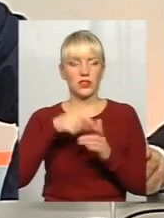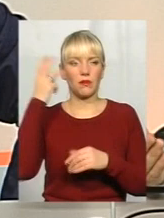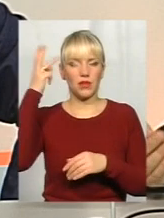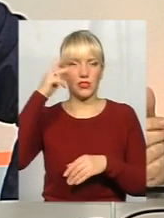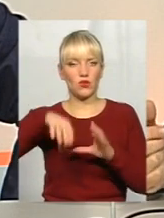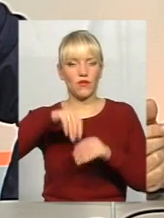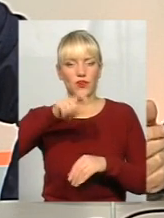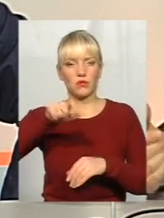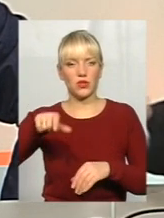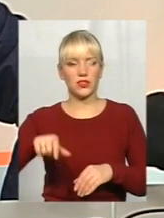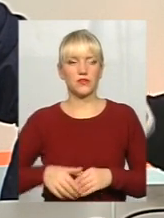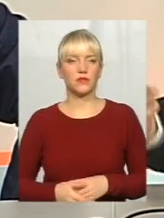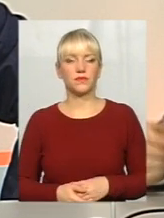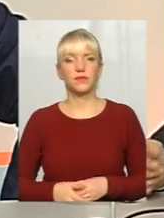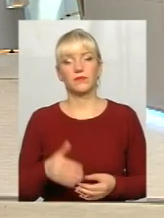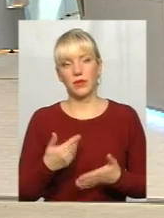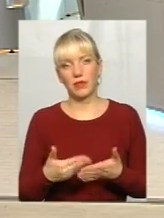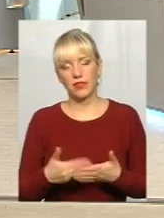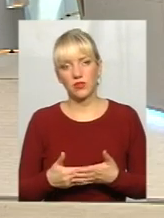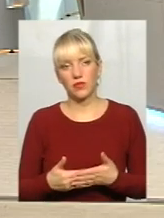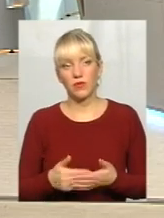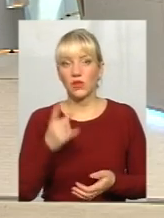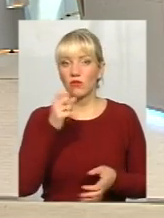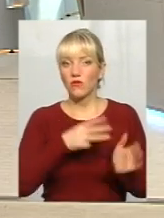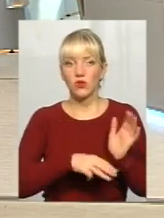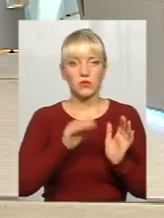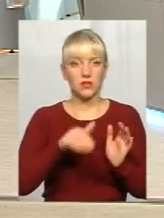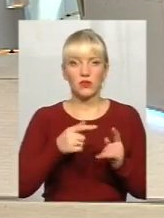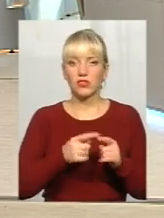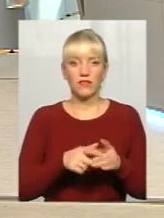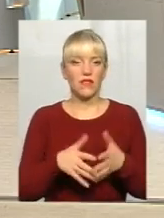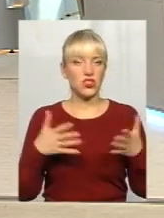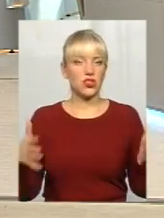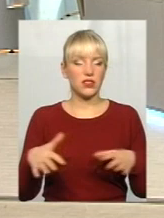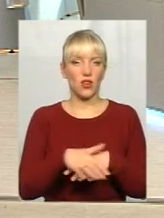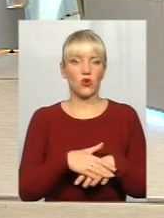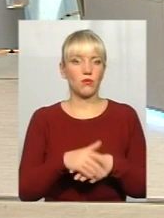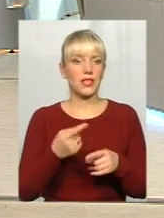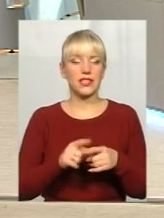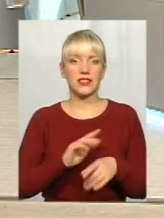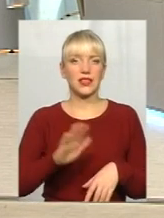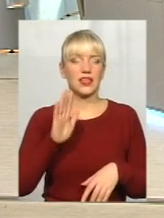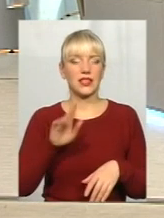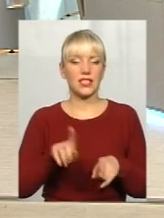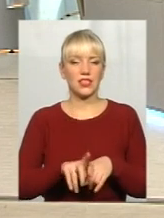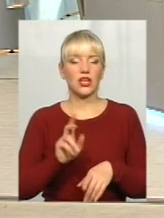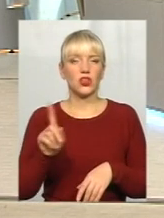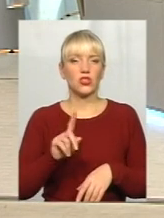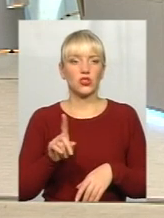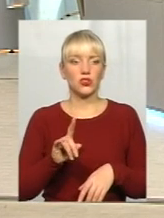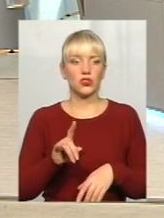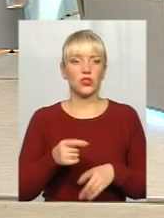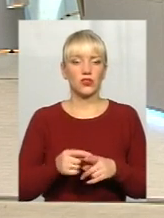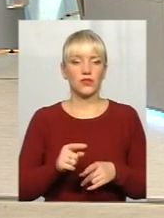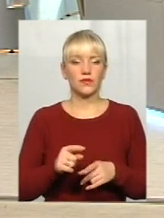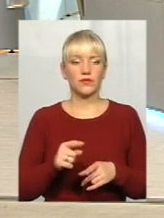виборців за Хмельницького там народу, приблизно, так? 180 тисяч велика з нагромади. Хлопці, це ж не те, що, начать, хто дурний в